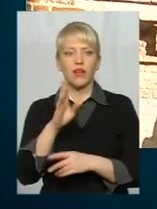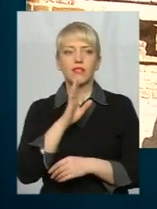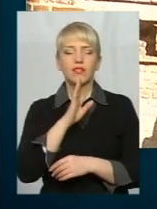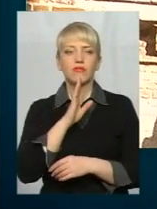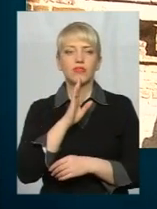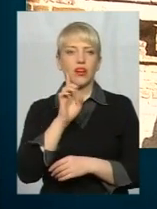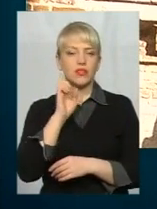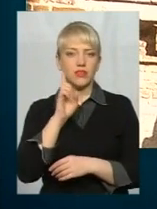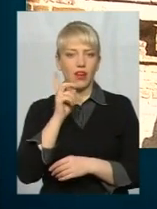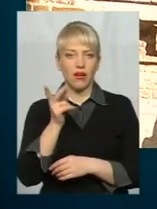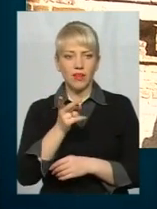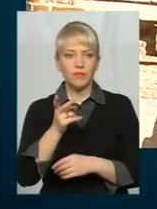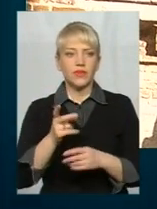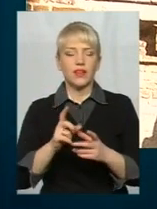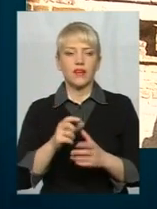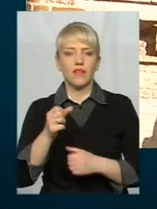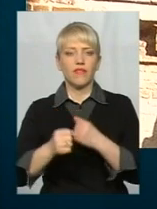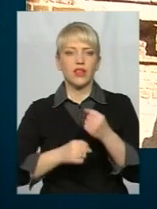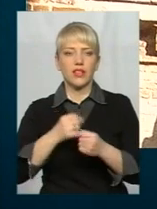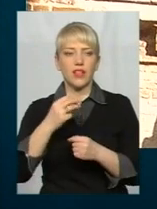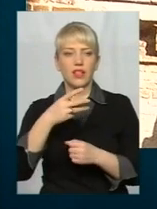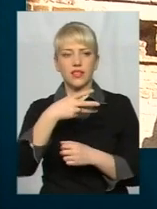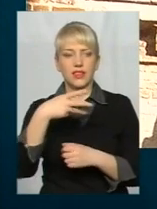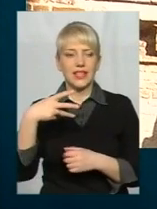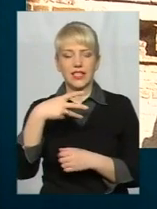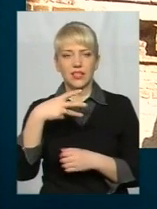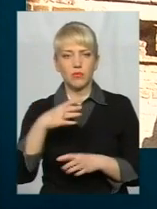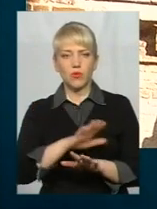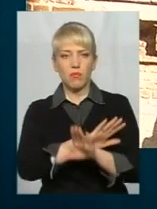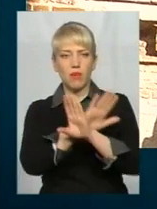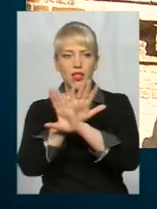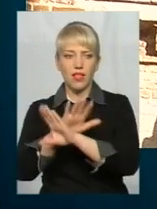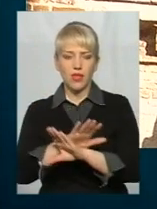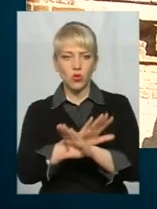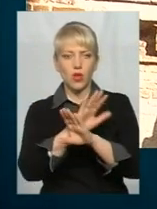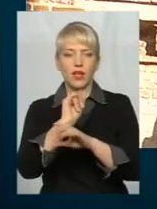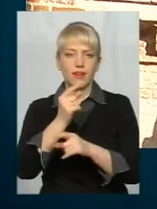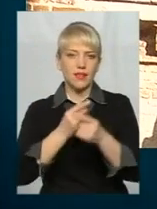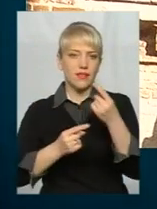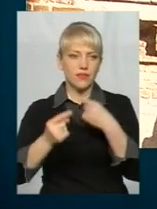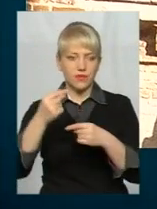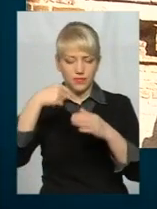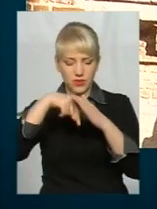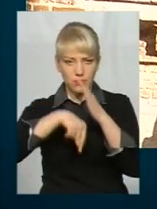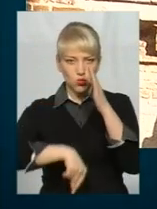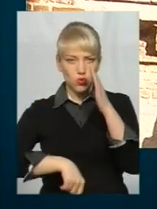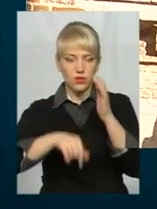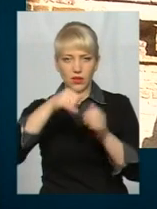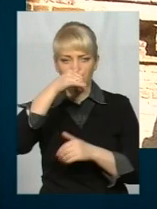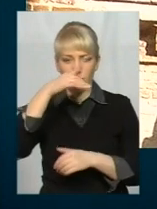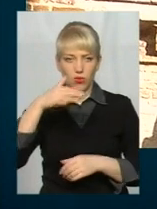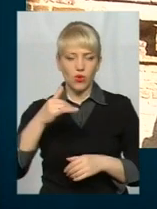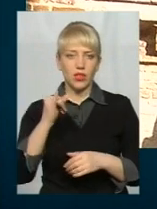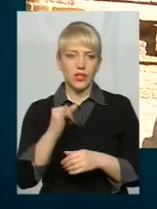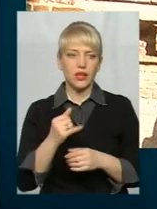вибрались на третій поверх млину, і вони не змогли самостійно звідти спуститись. На місце виїхали